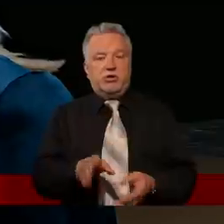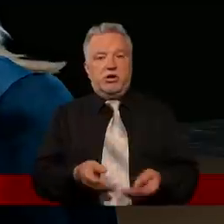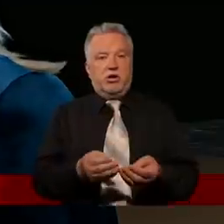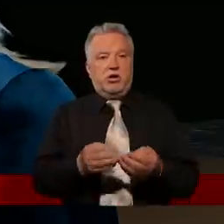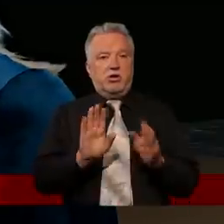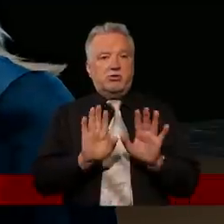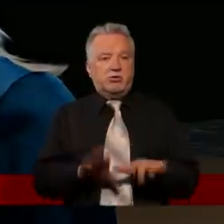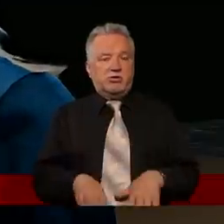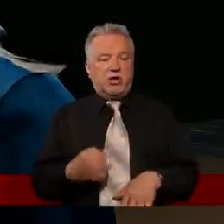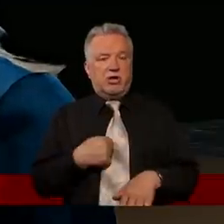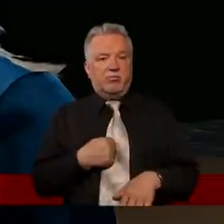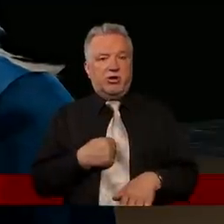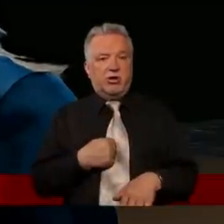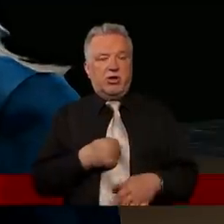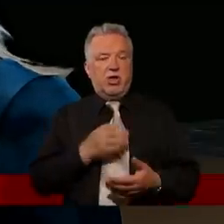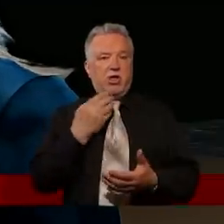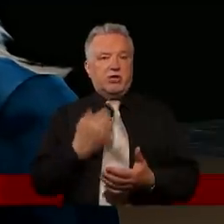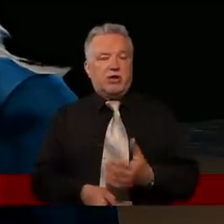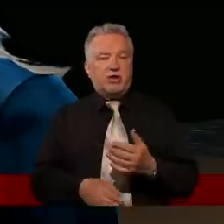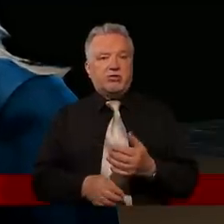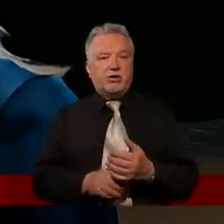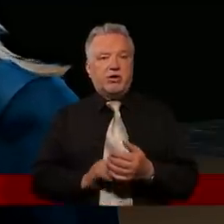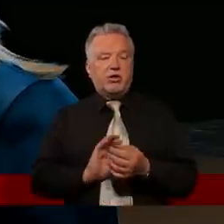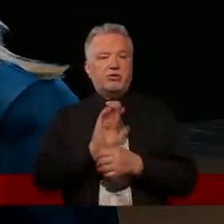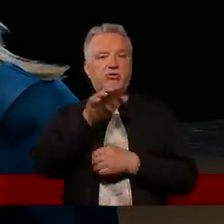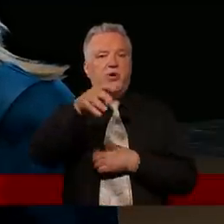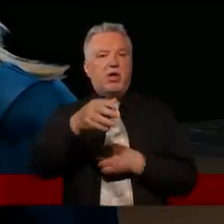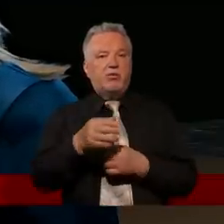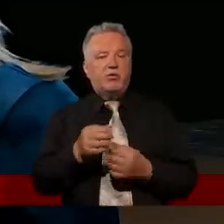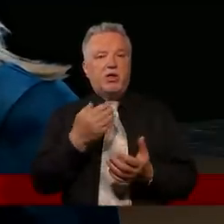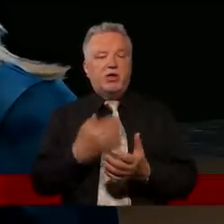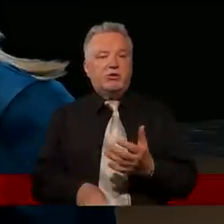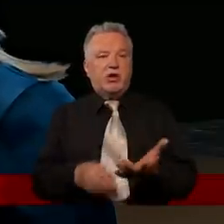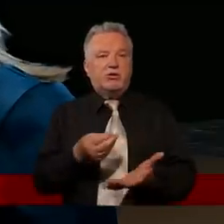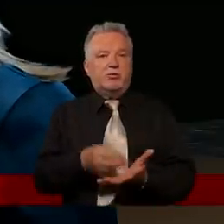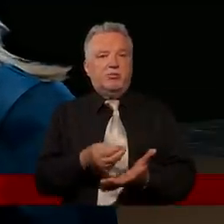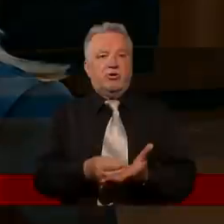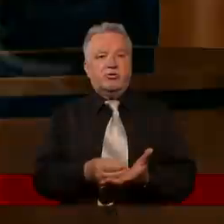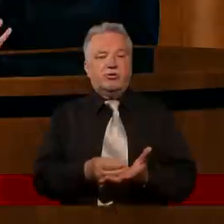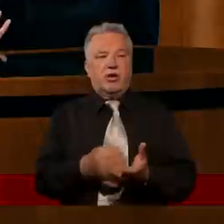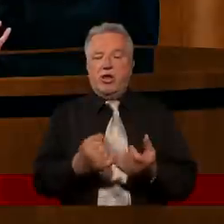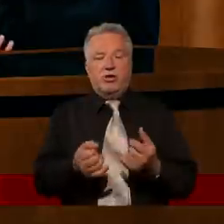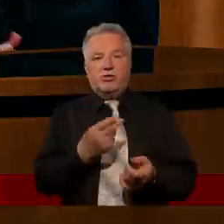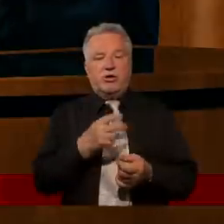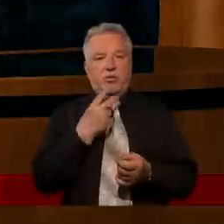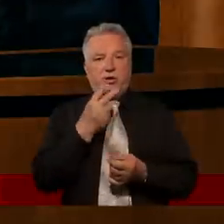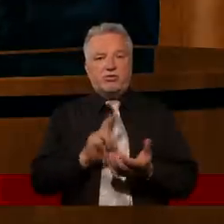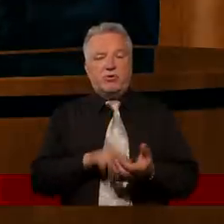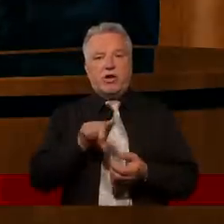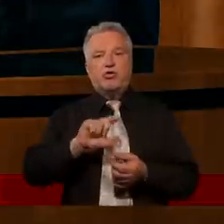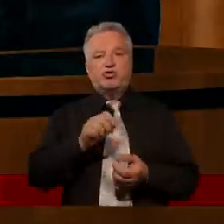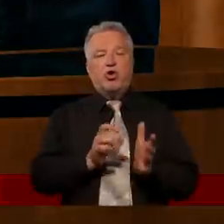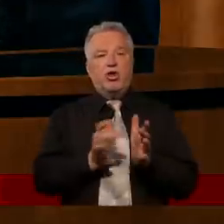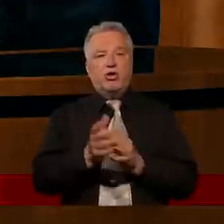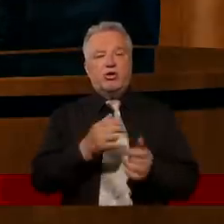stracę popularność, czy stracę środki takie, którymi dysponuję dzisiaj. No i właśnie, jeśli nie patrzymy na to, co Jezus nam